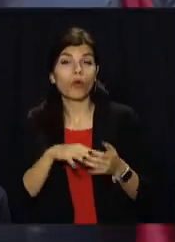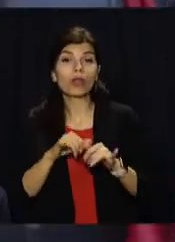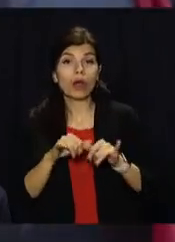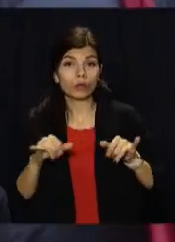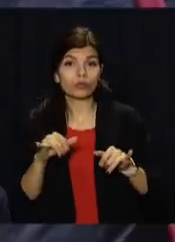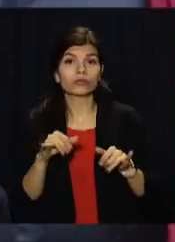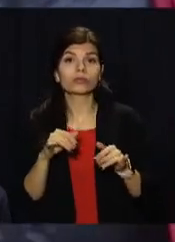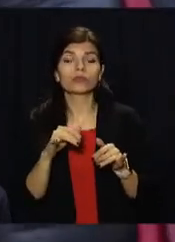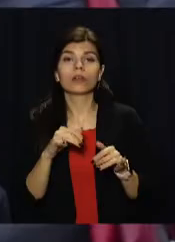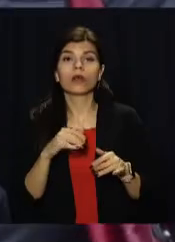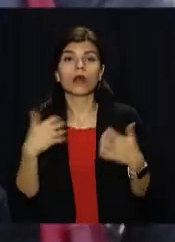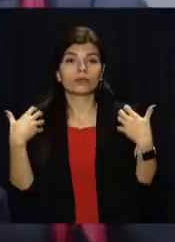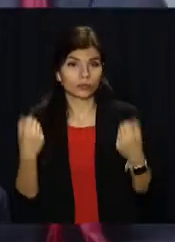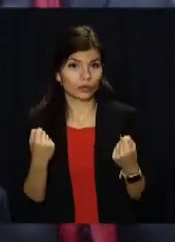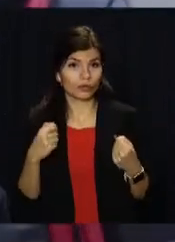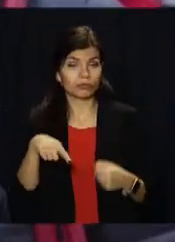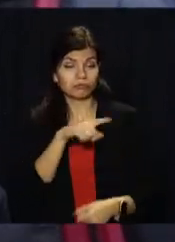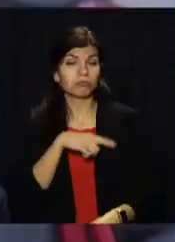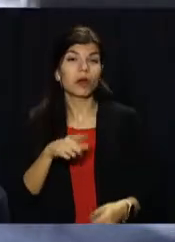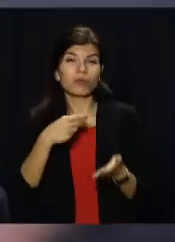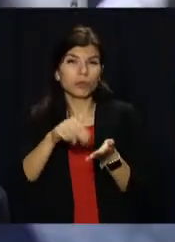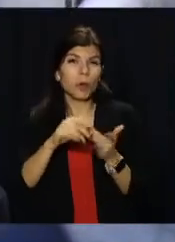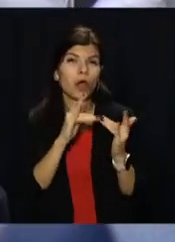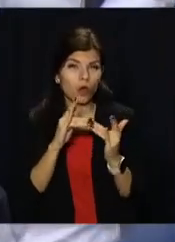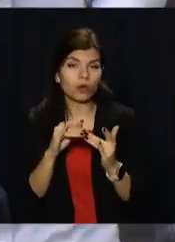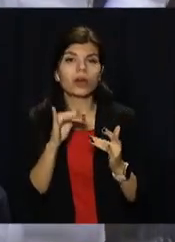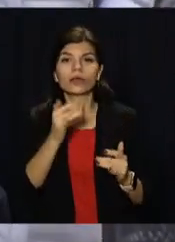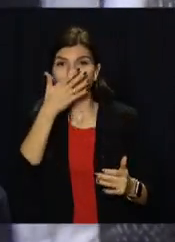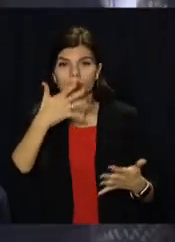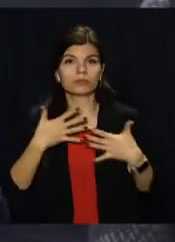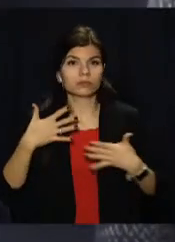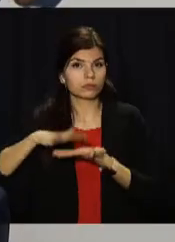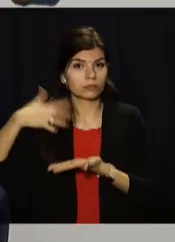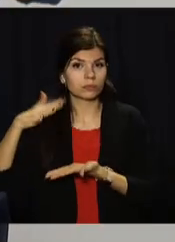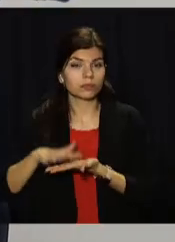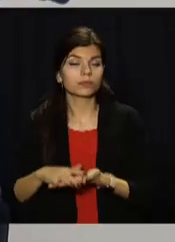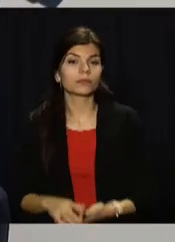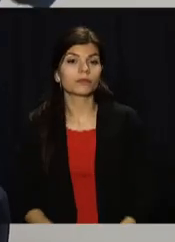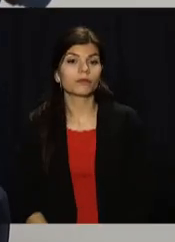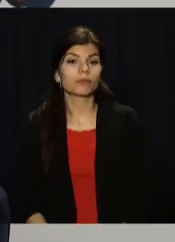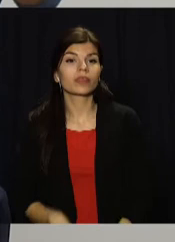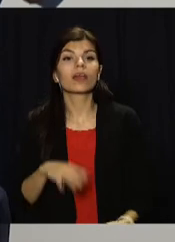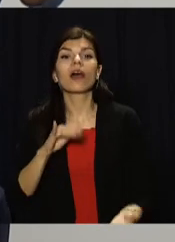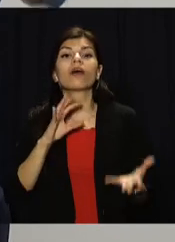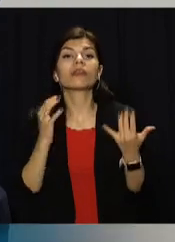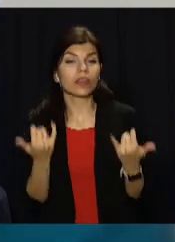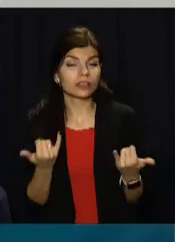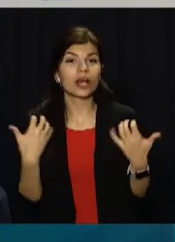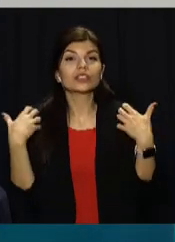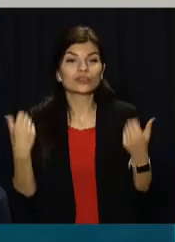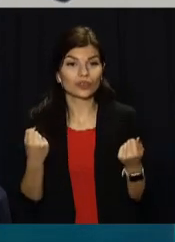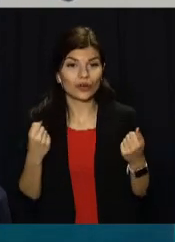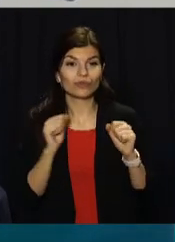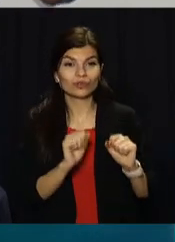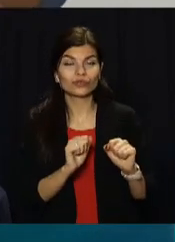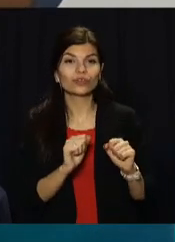потужності системи охорони здоров'я. Закуповують ліжка та ШВЛ. Наразі в закладах охорони здоров'я